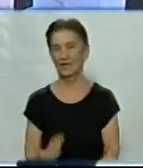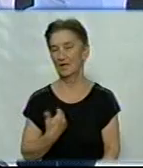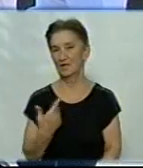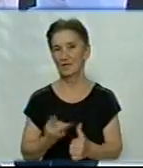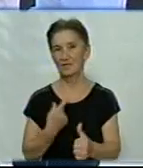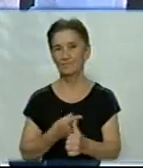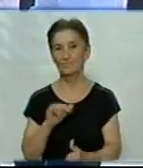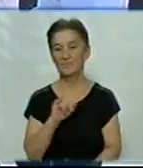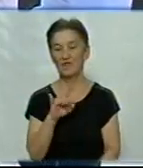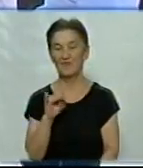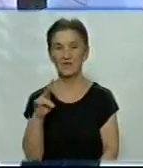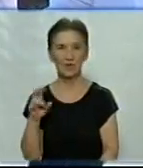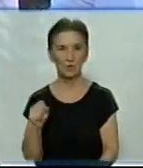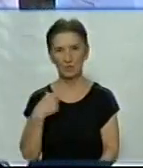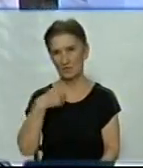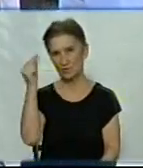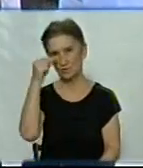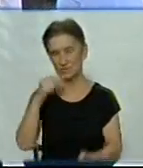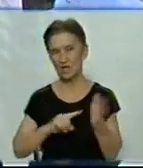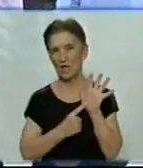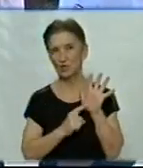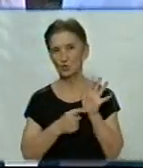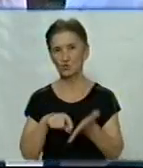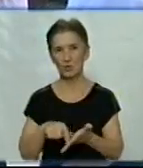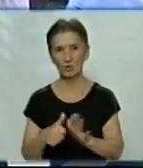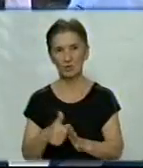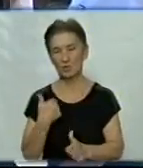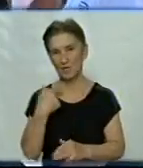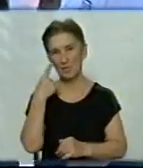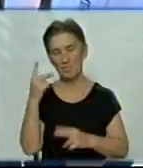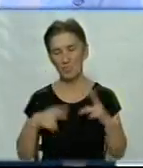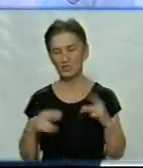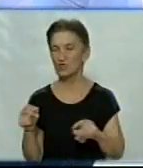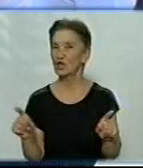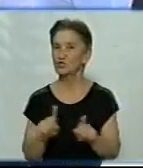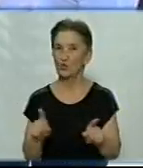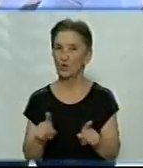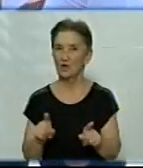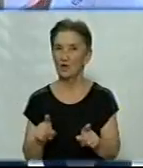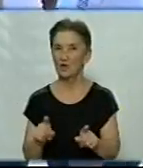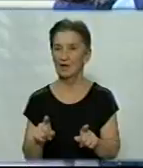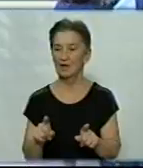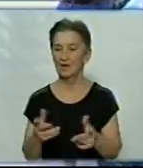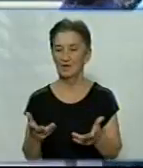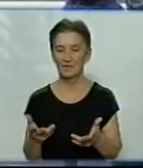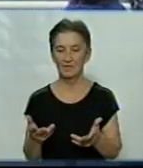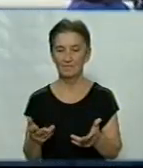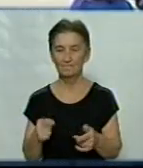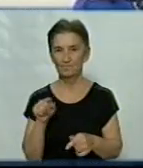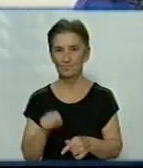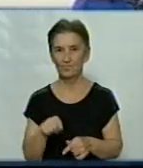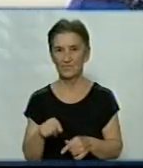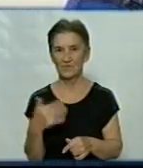Іванка, я учениця 6 класу і я бажаюся бути вчителем різьком. Це вже